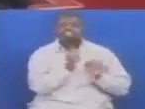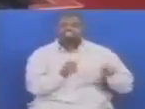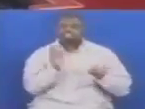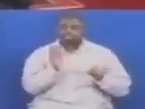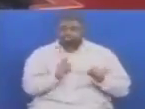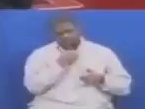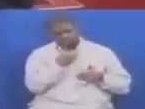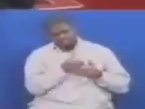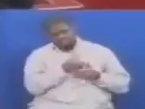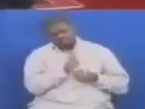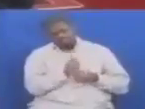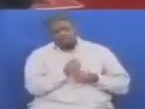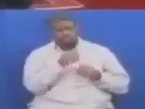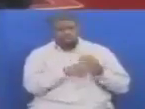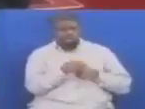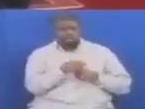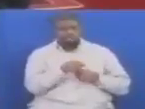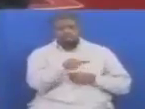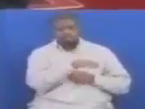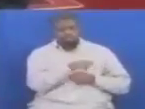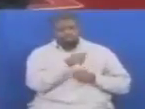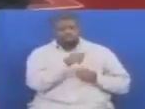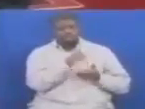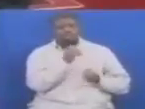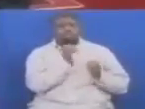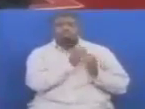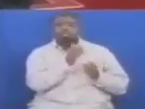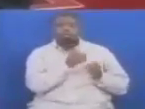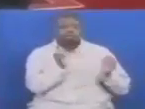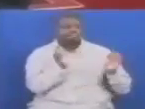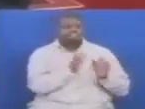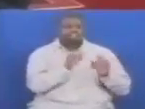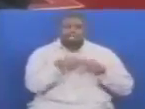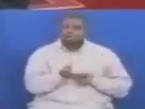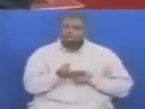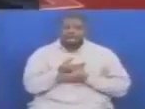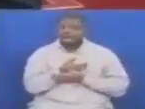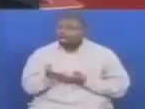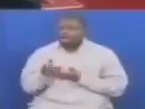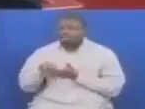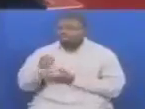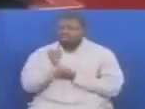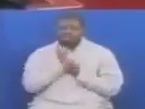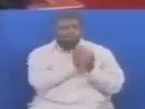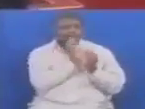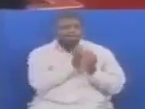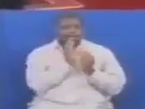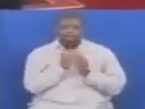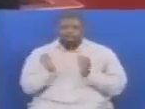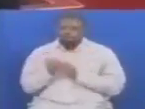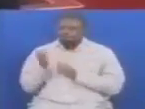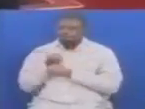Bado viko kwenye maeneo ya natigia kwa malengo ya uifathi Au haya natigia kwa malengo ya uifathi Tufanya maamzi